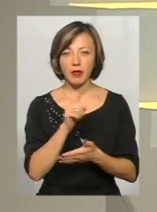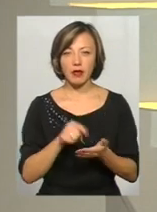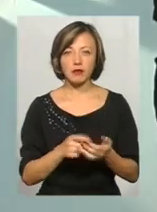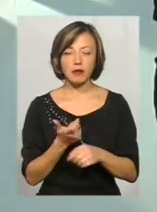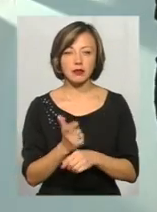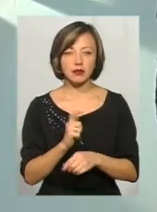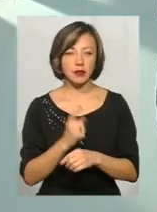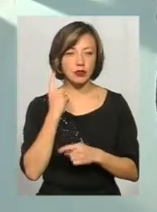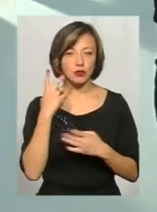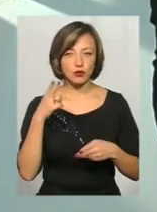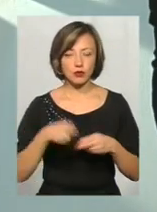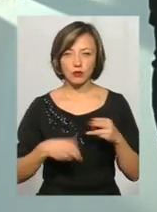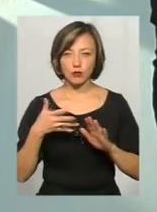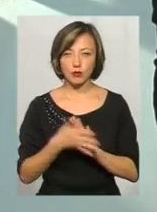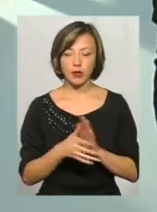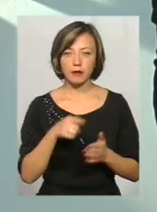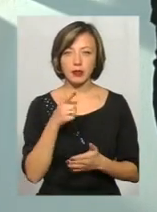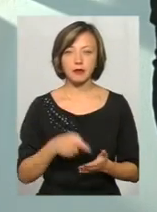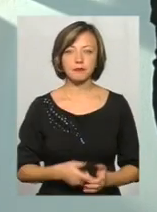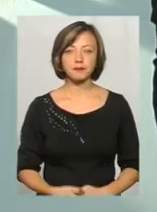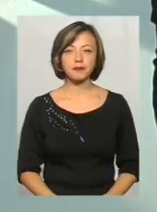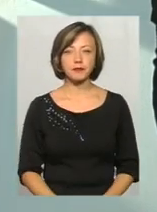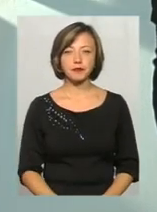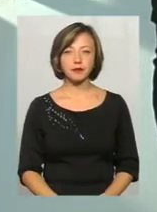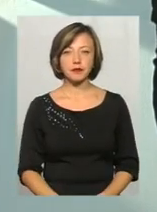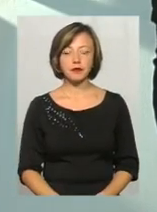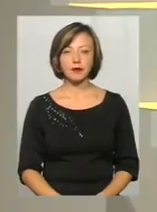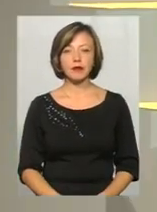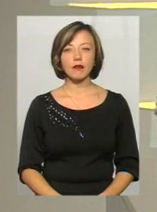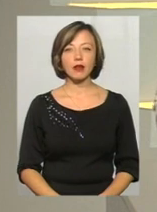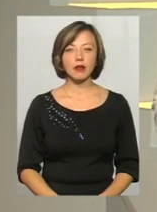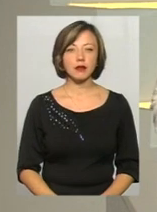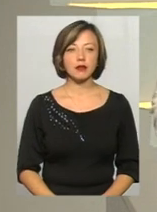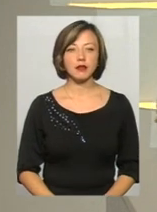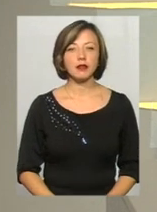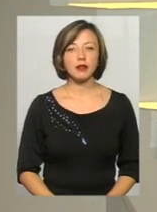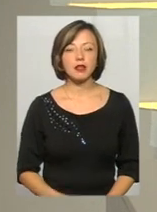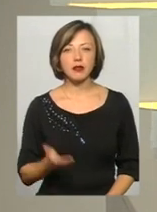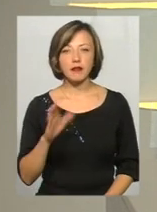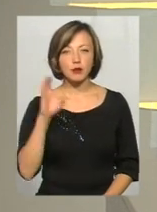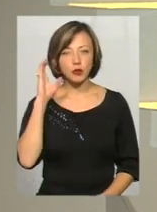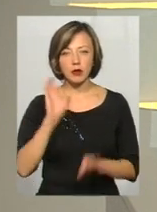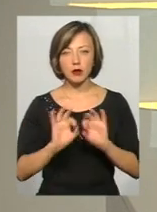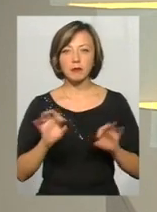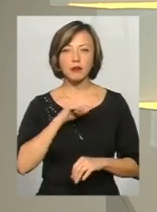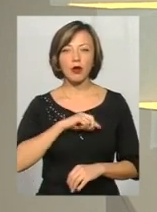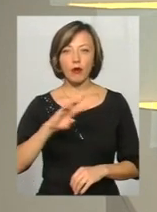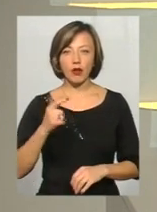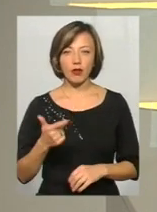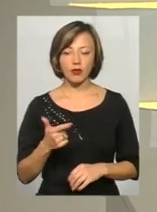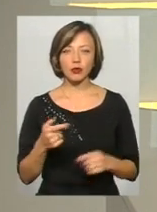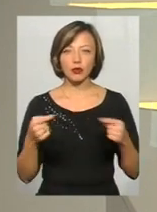трошки не до кіця зрозуміле питання. Зрозуміло. Тоді давайте все ж таки ще послухаємо коментар психолога, яка